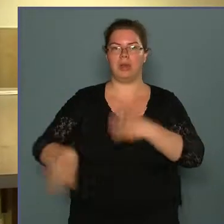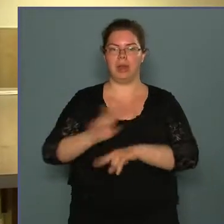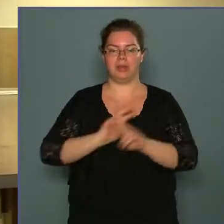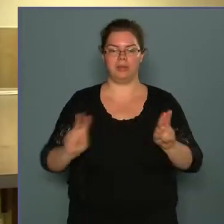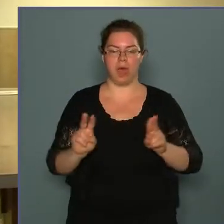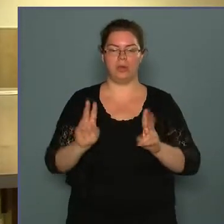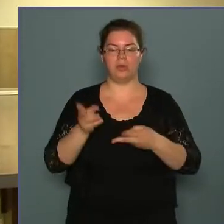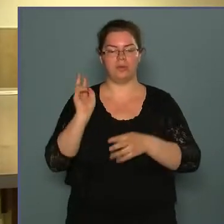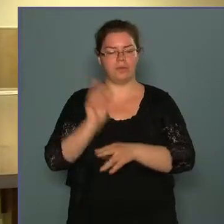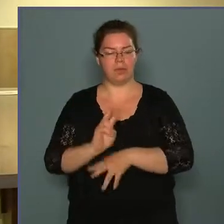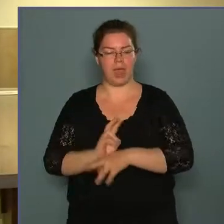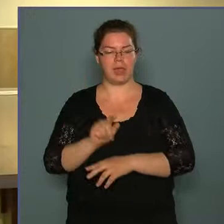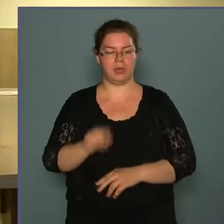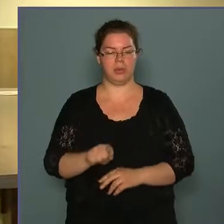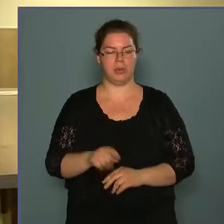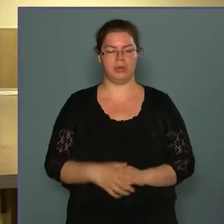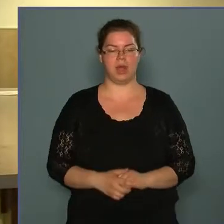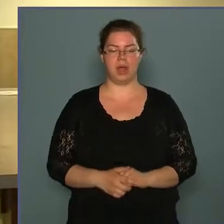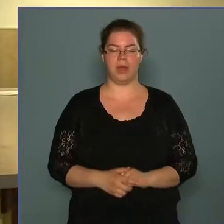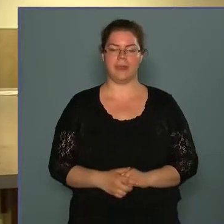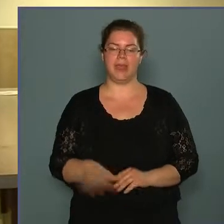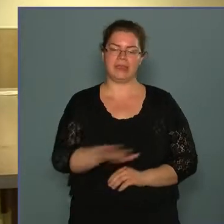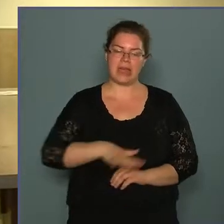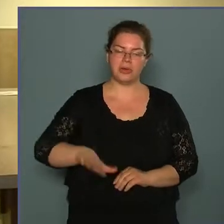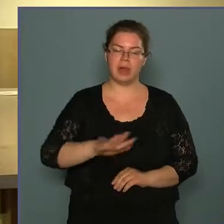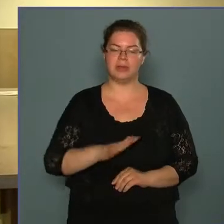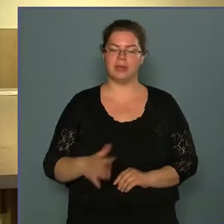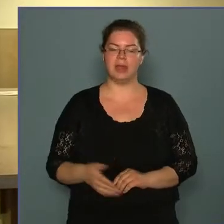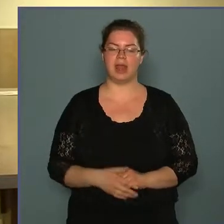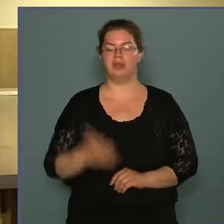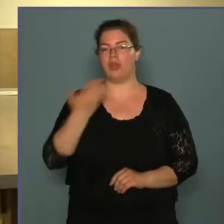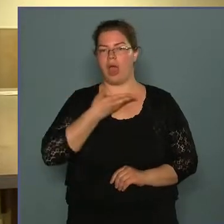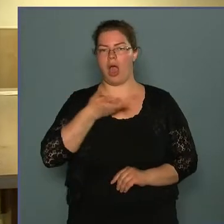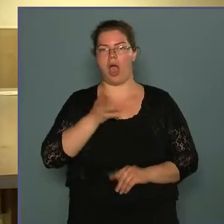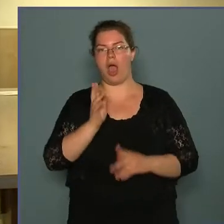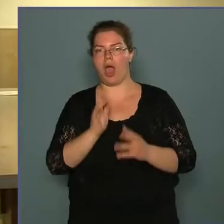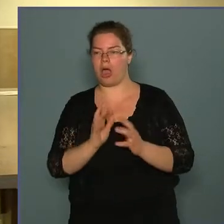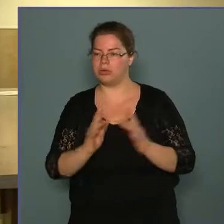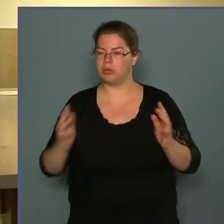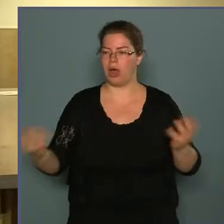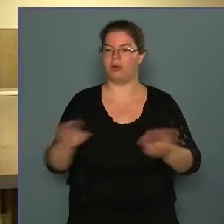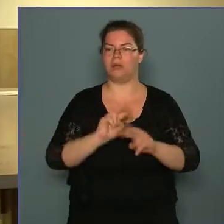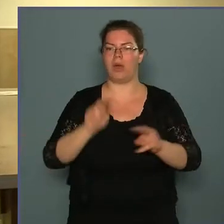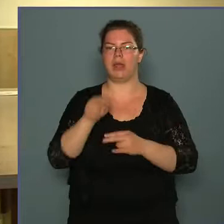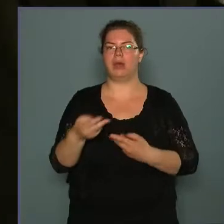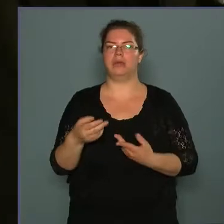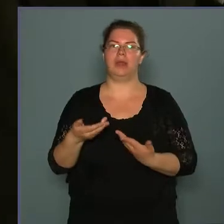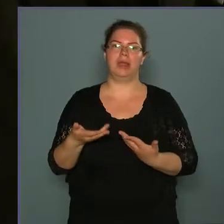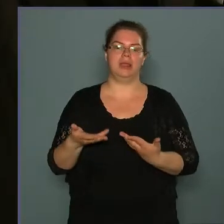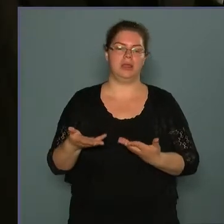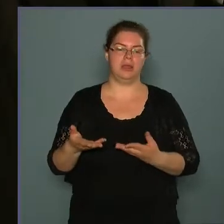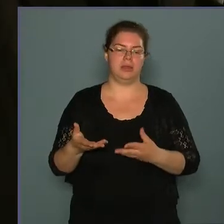hogy figyeljen oda a területére, hogyha gazos a területe, akkor esetleg levélben